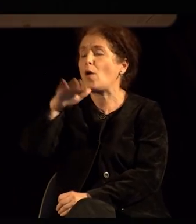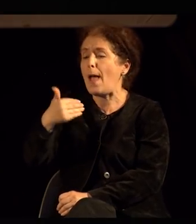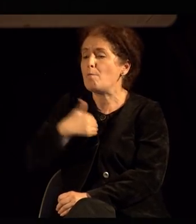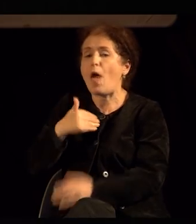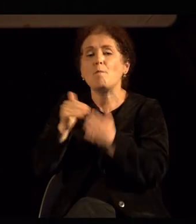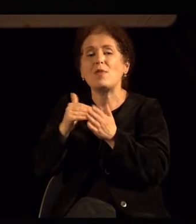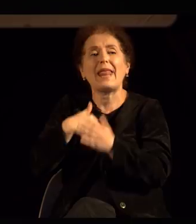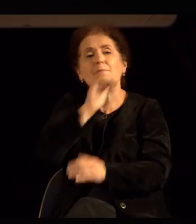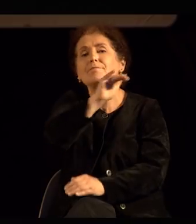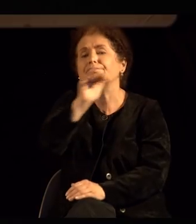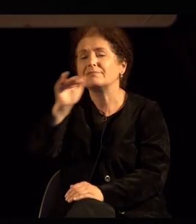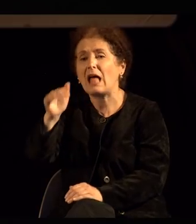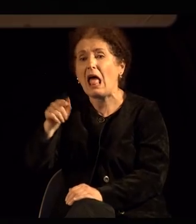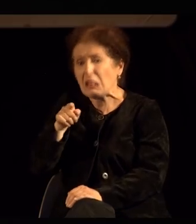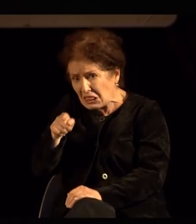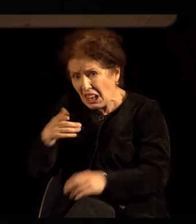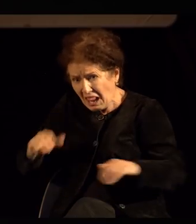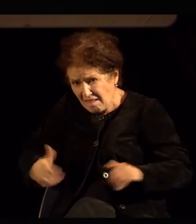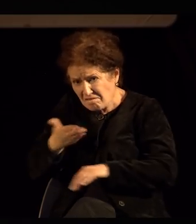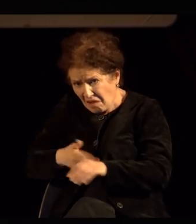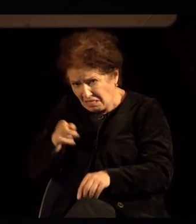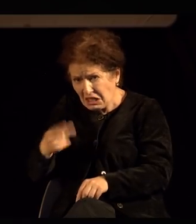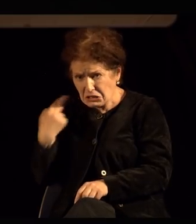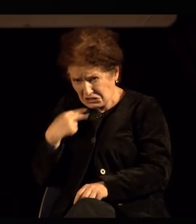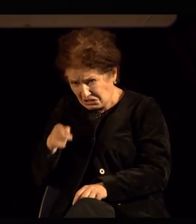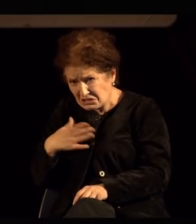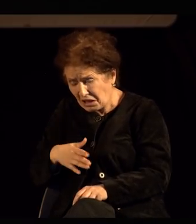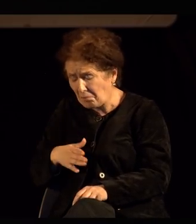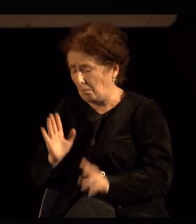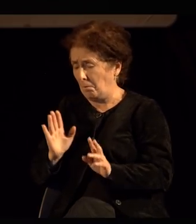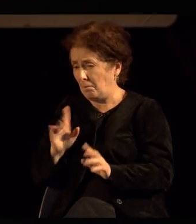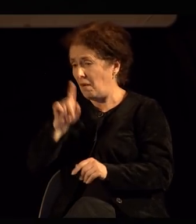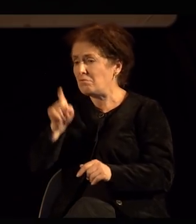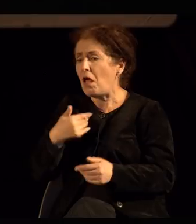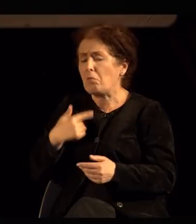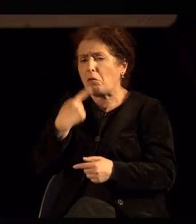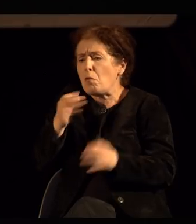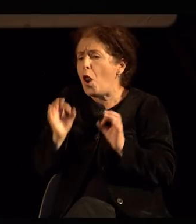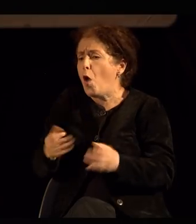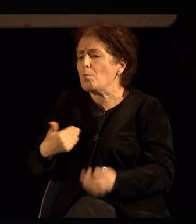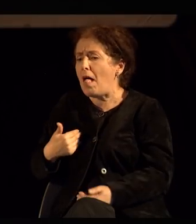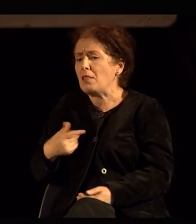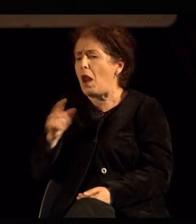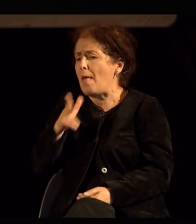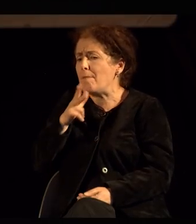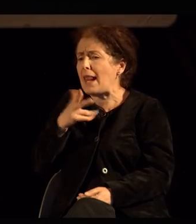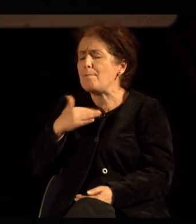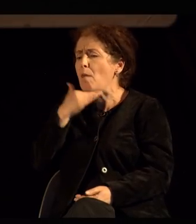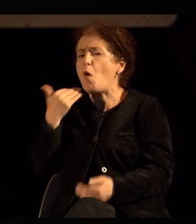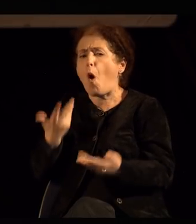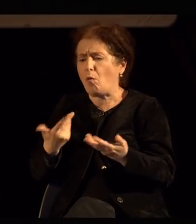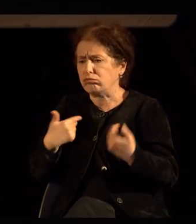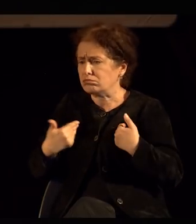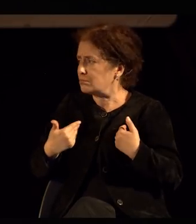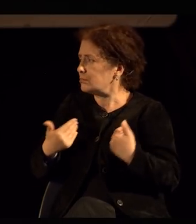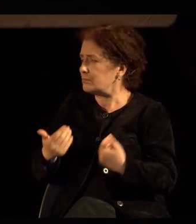моји потреби и да им се објасни дека тоа е навистина нормално и дека не барам пре многу од себе